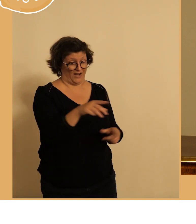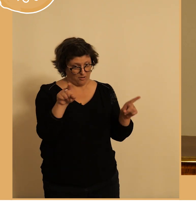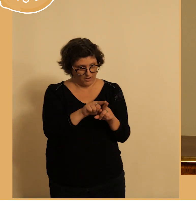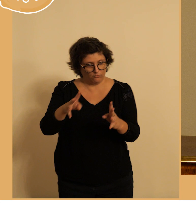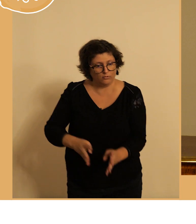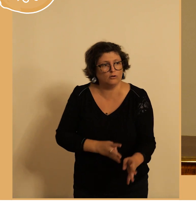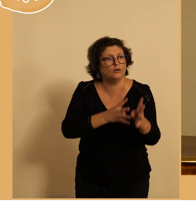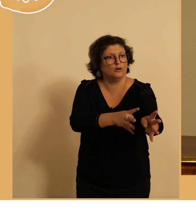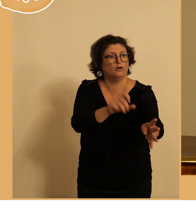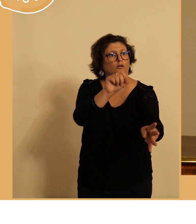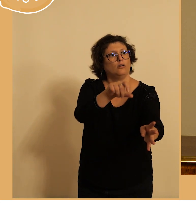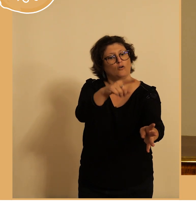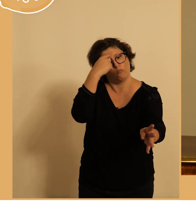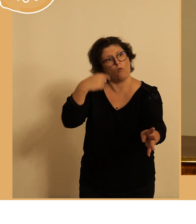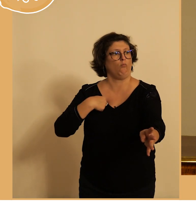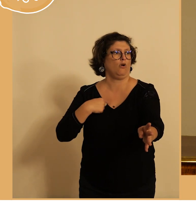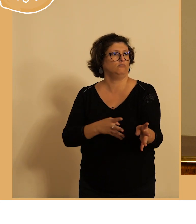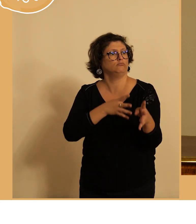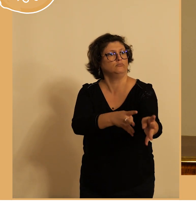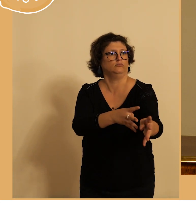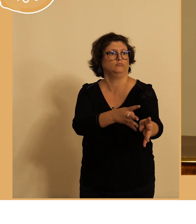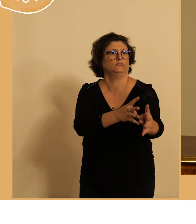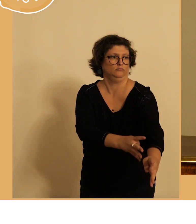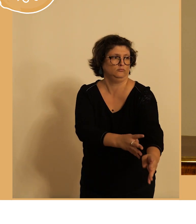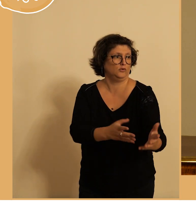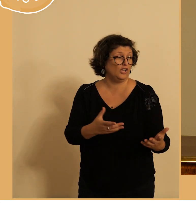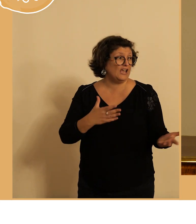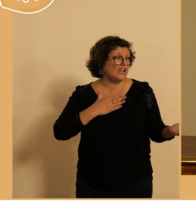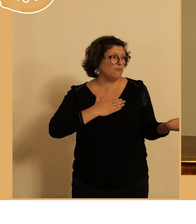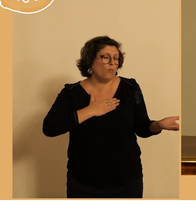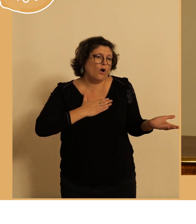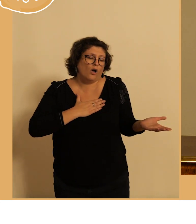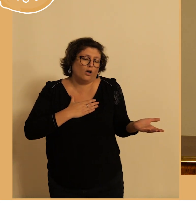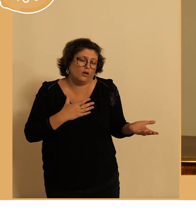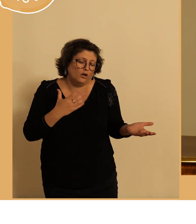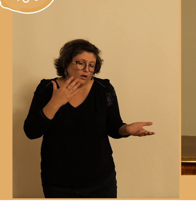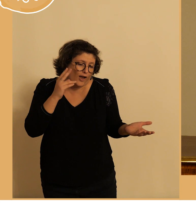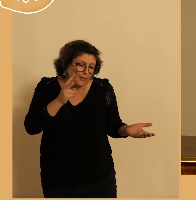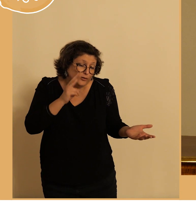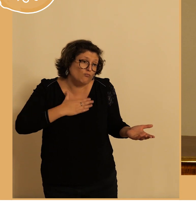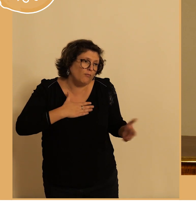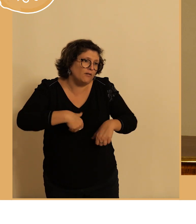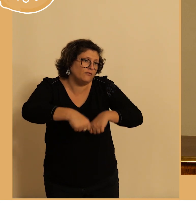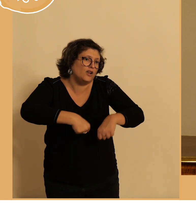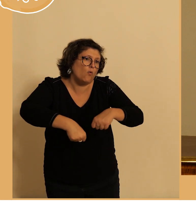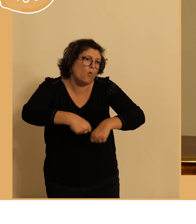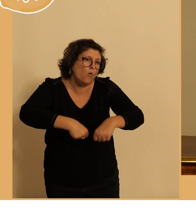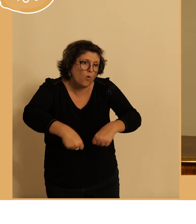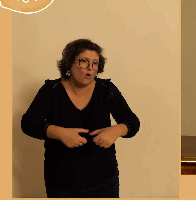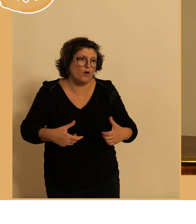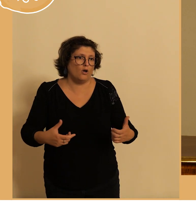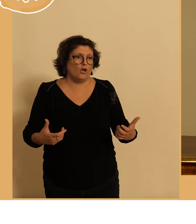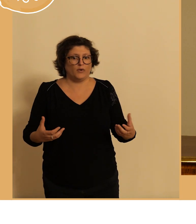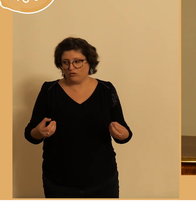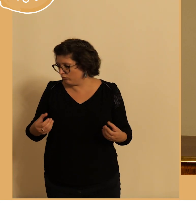tout à fait intéressant moi qui circule beaucoup en ville on voit bien que la ville enfin la ville est inondable donc on voit qu'il 2, 3, 4, 5, 6